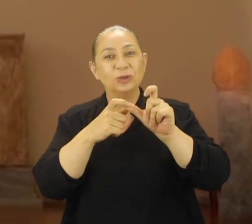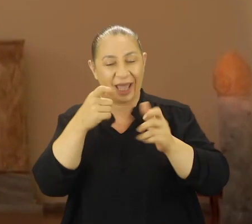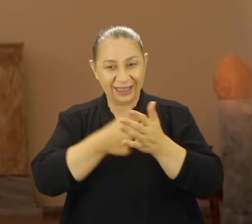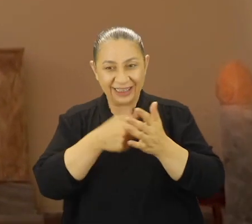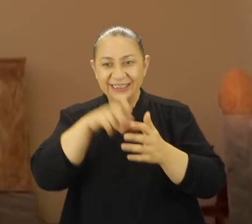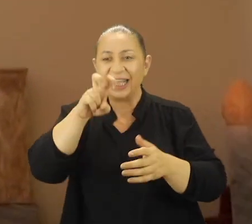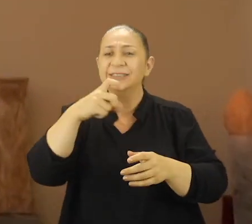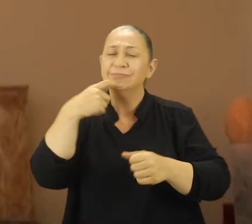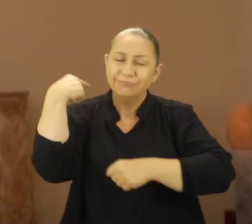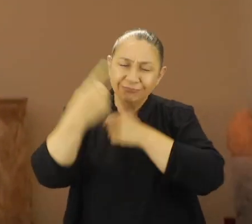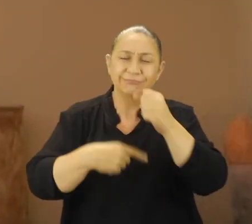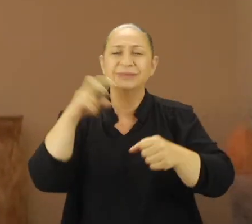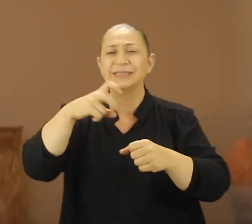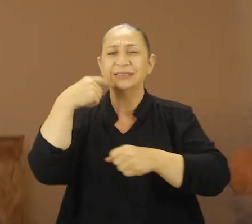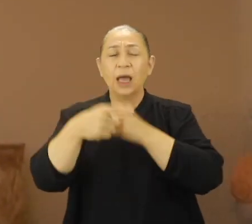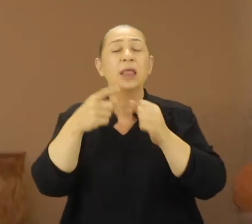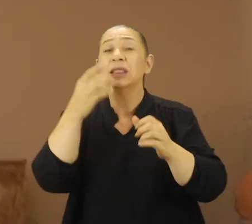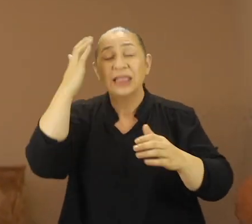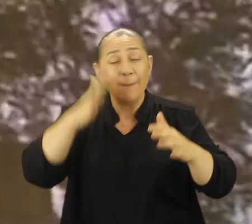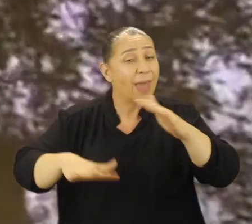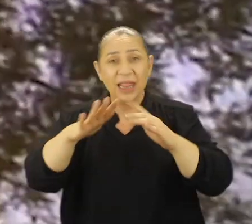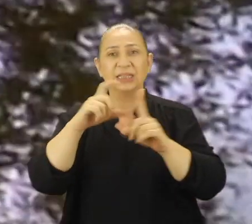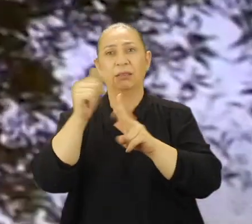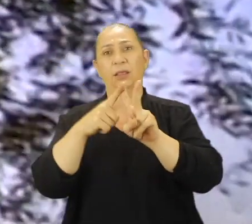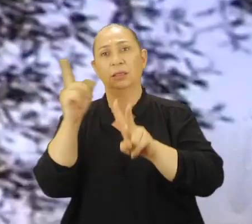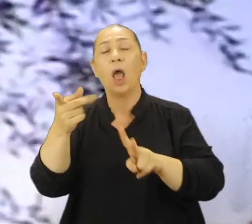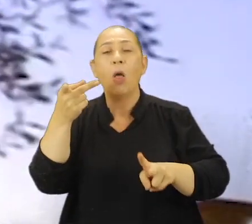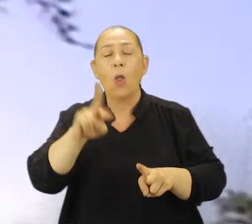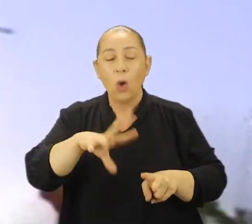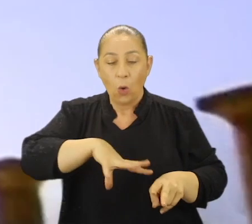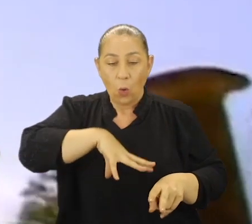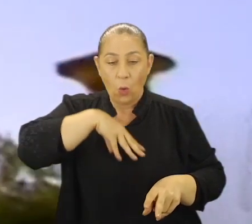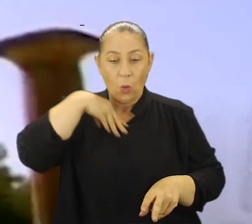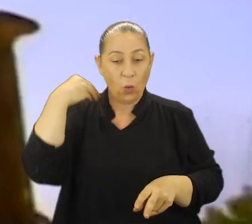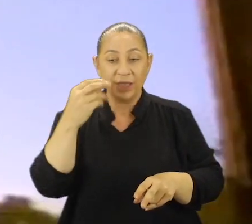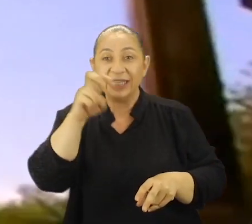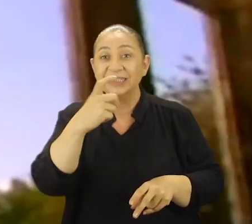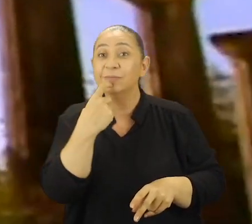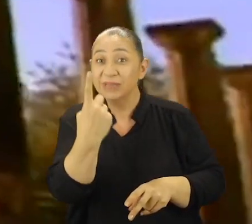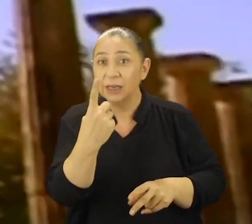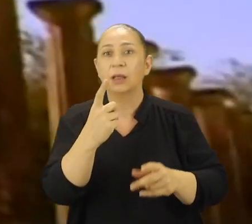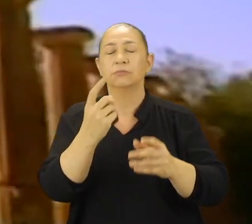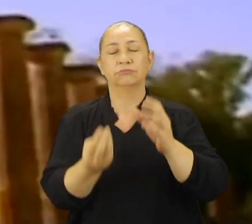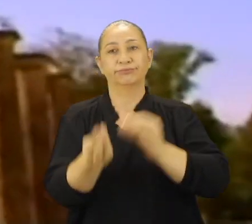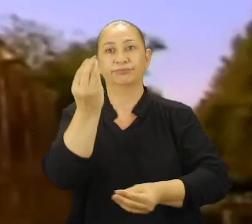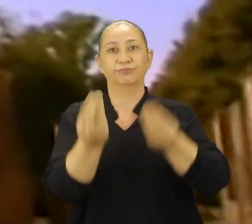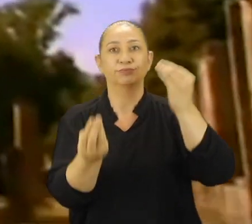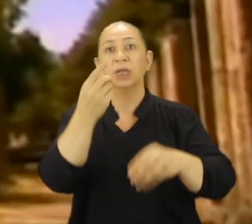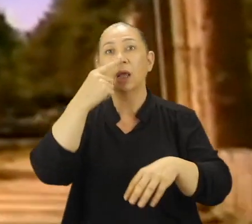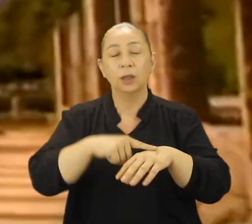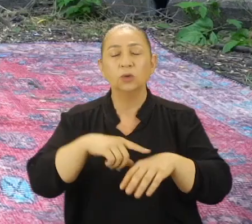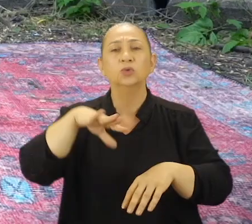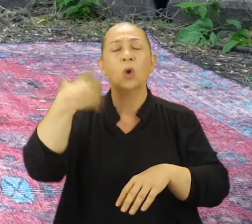8 yılda bir düzenlenen bu olimpiyatların temeli dini dayanıyordu. Çünkü ölü ruhların 8 yılda bir dirildiğine